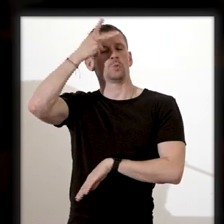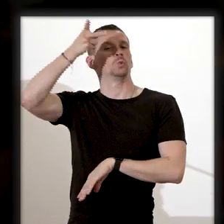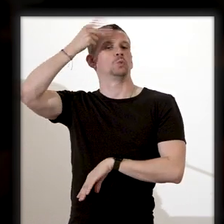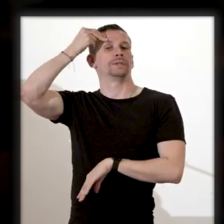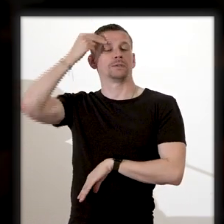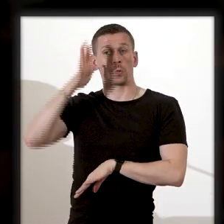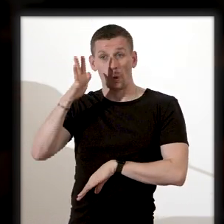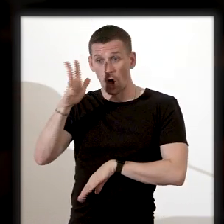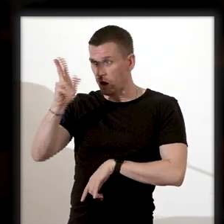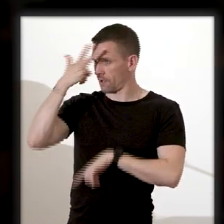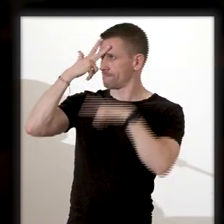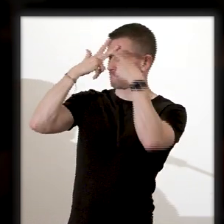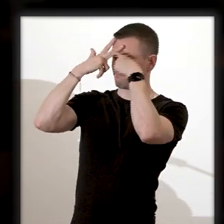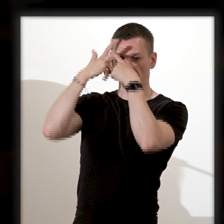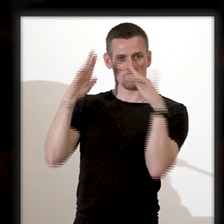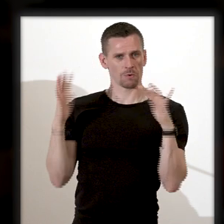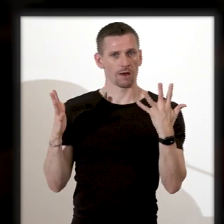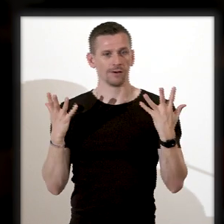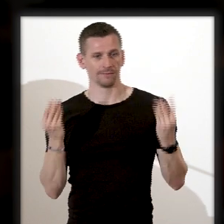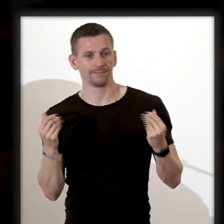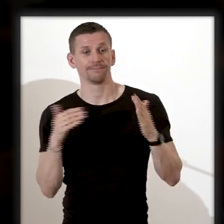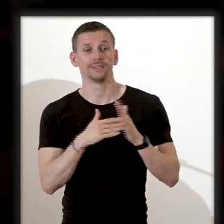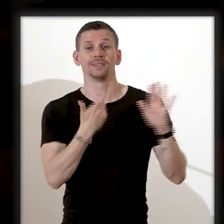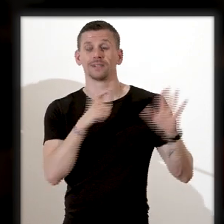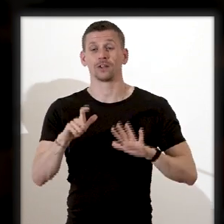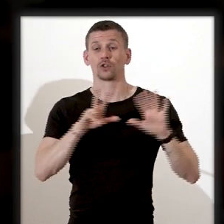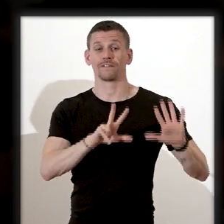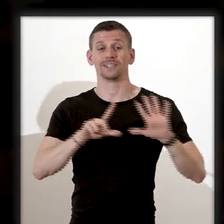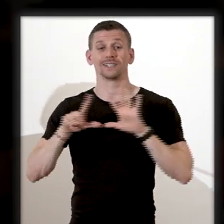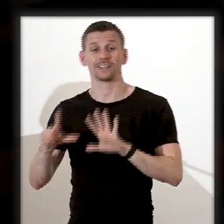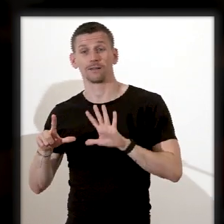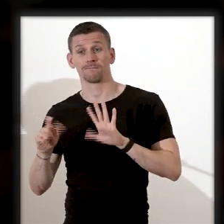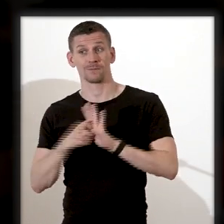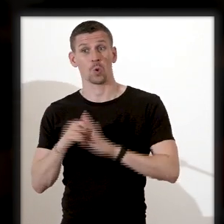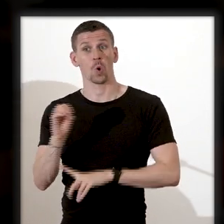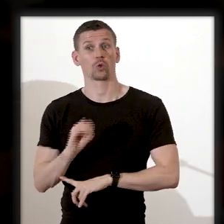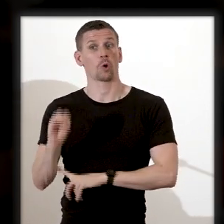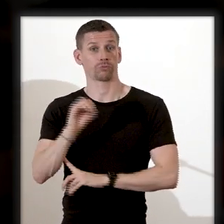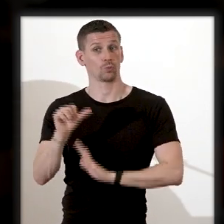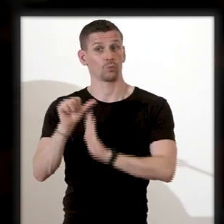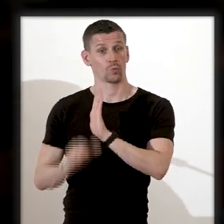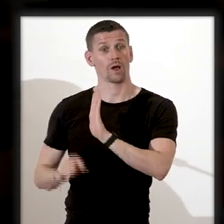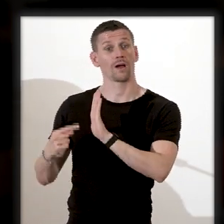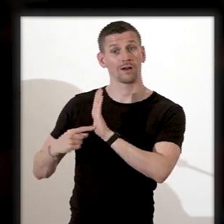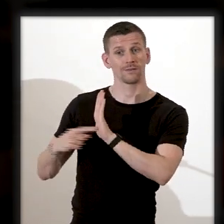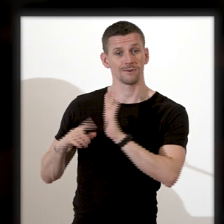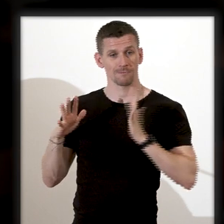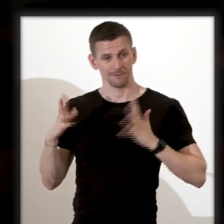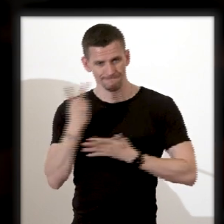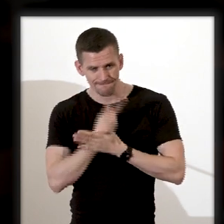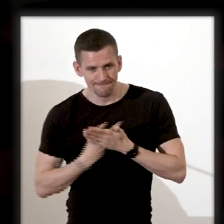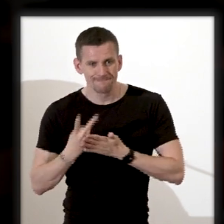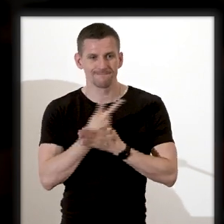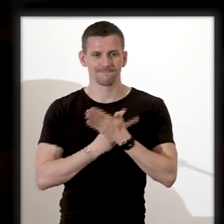1787, au mois d'octobre, eh bien durant le premier débat, un premier croquis donc est fait par Henry Weber qui travaille pour